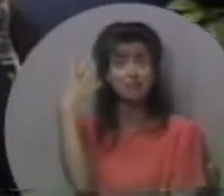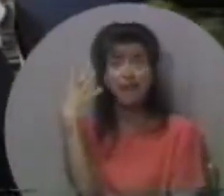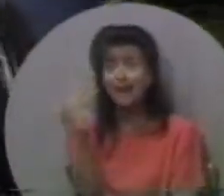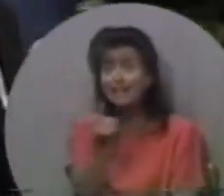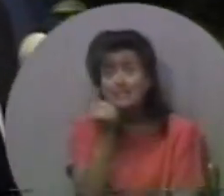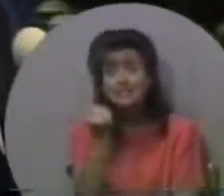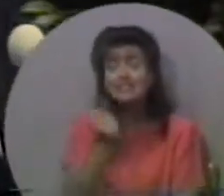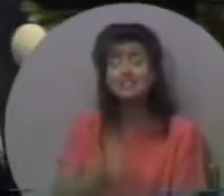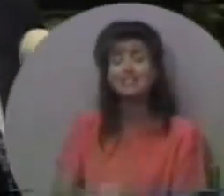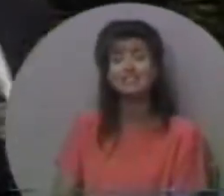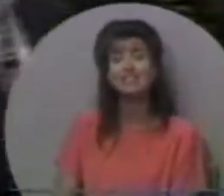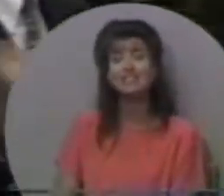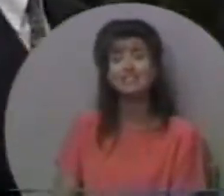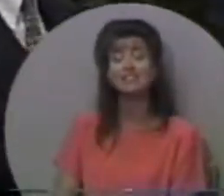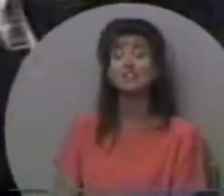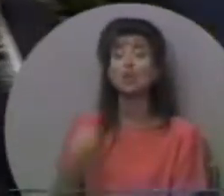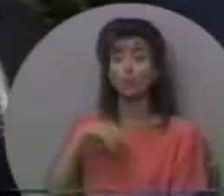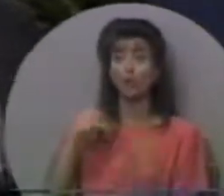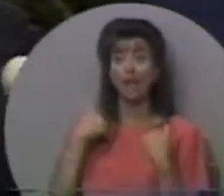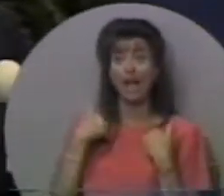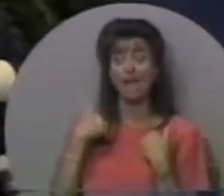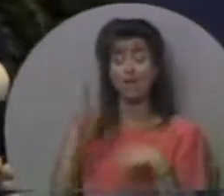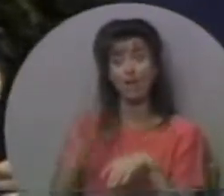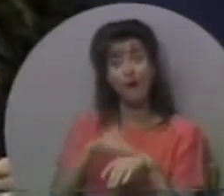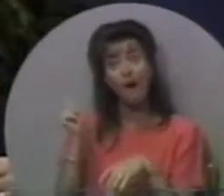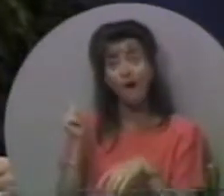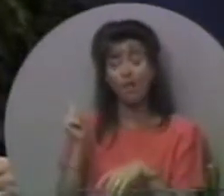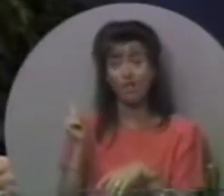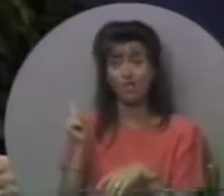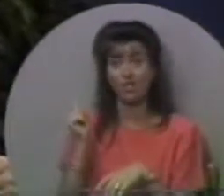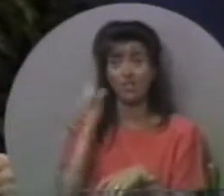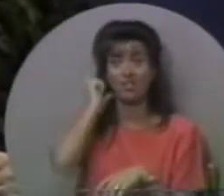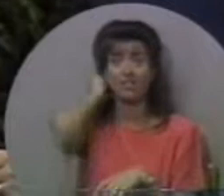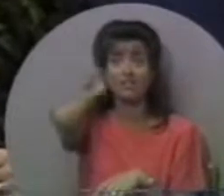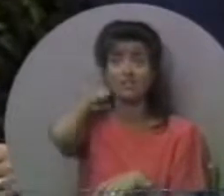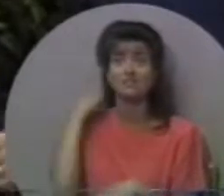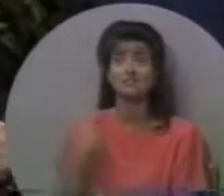благодаті. Ми маємо поклик.